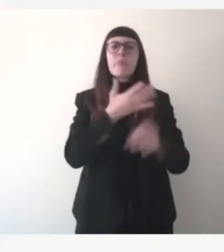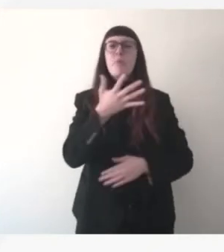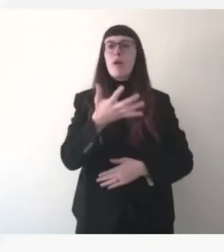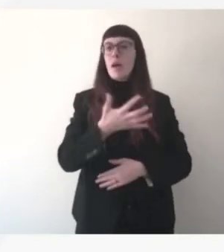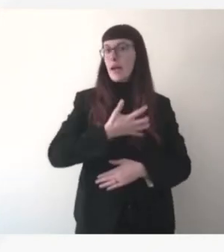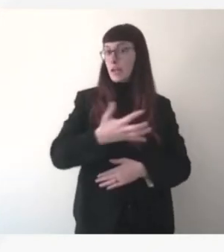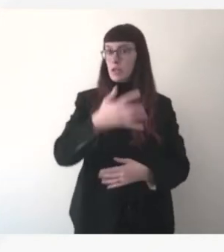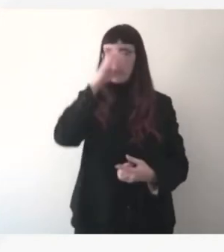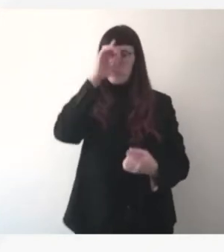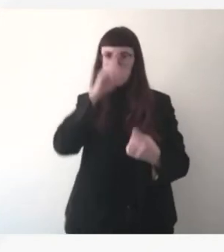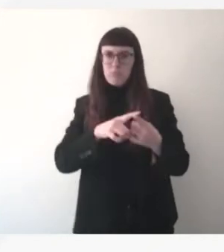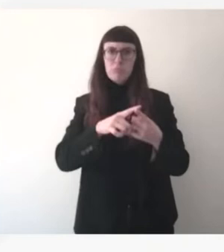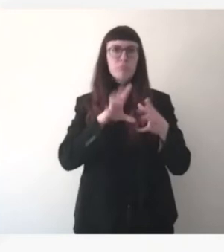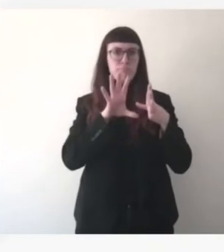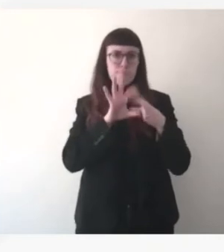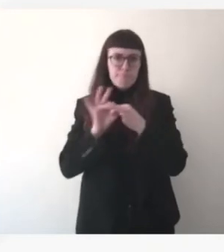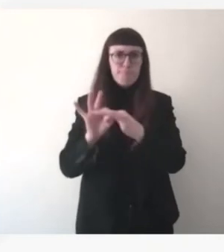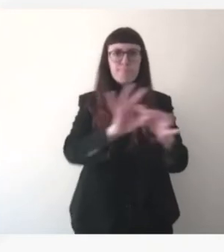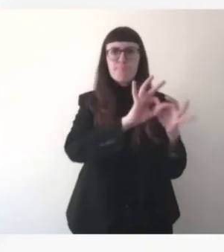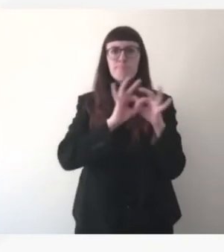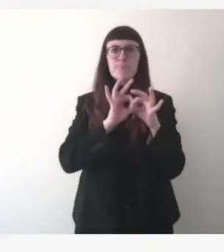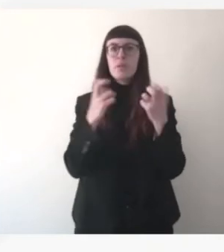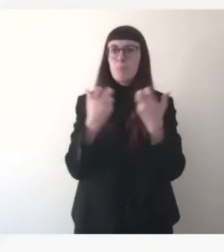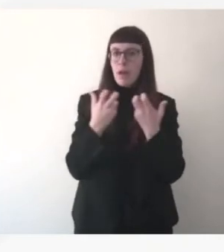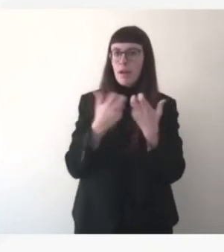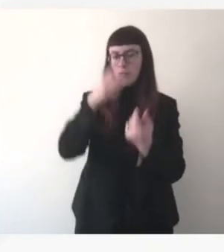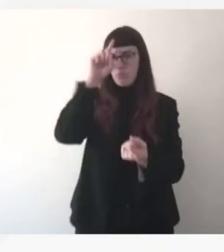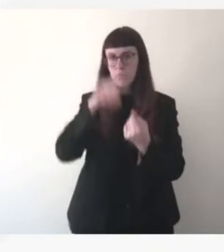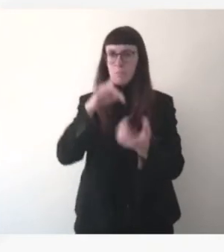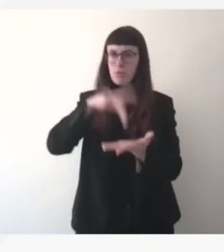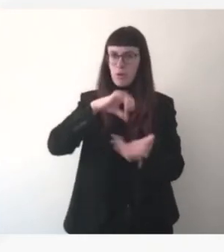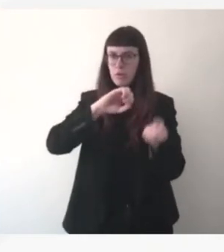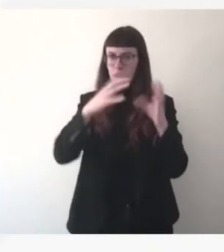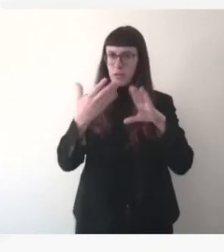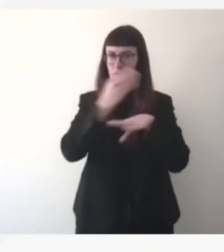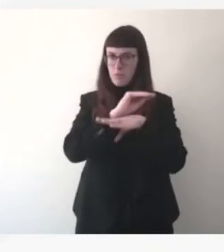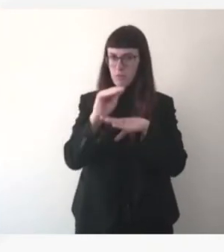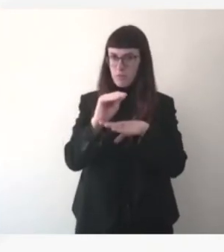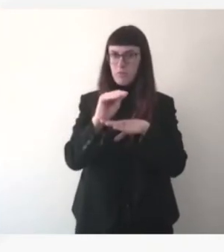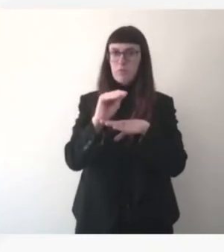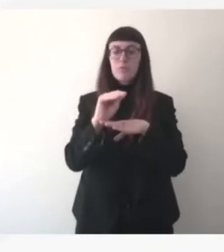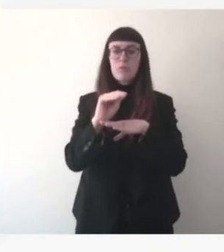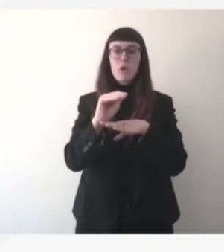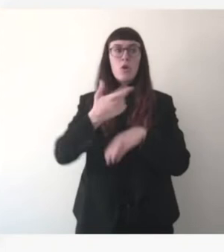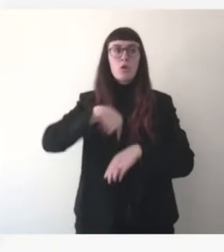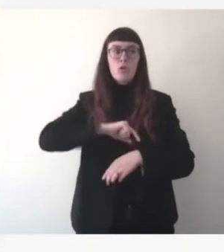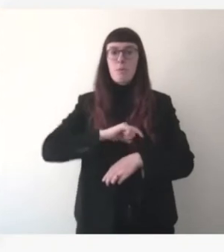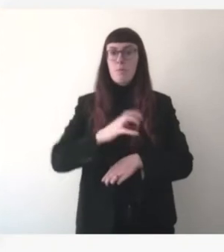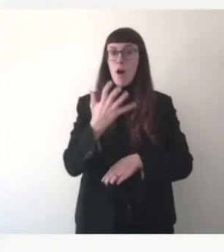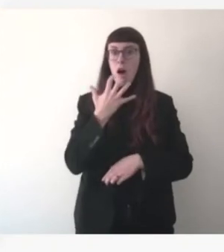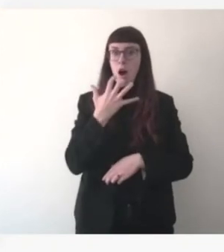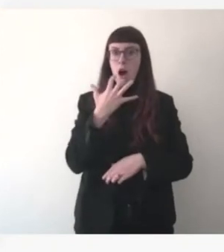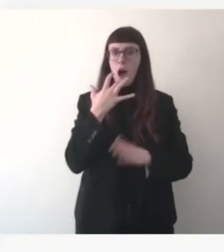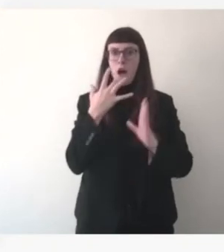question des sujets de cybersécurité. Sur notre volonté commune d'adopter au plus vite la révision de la directive Nice